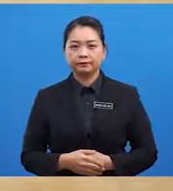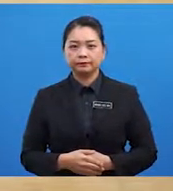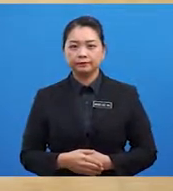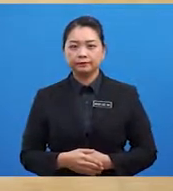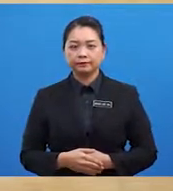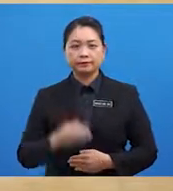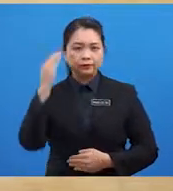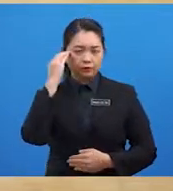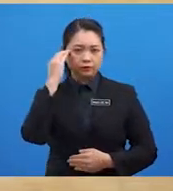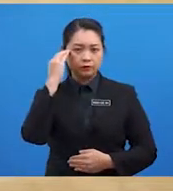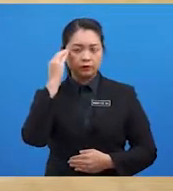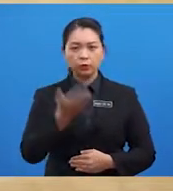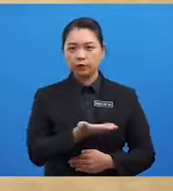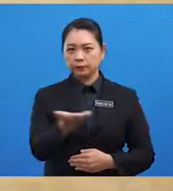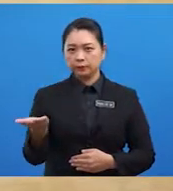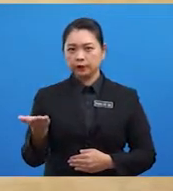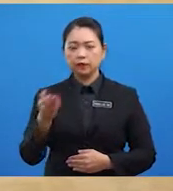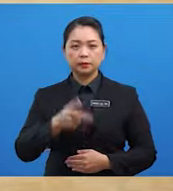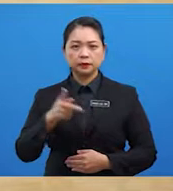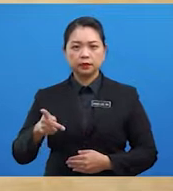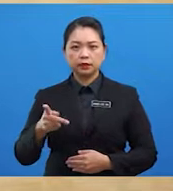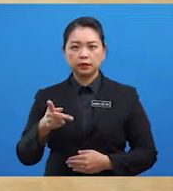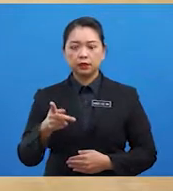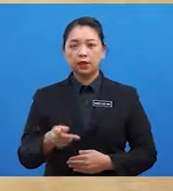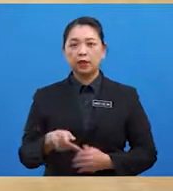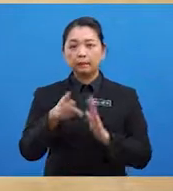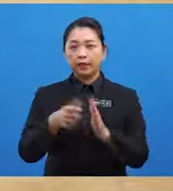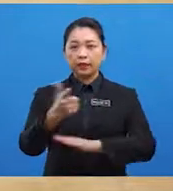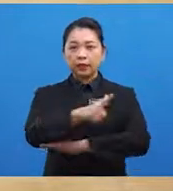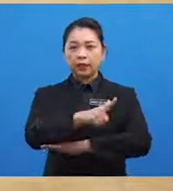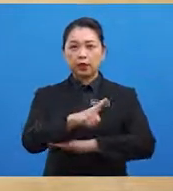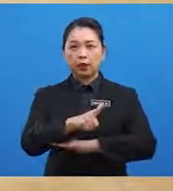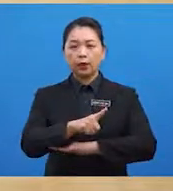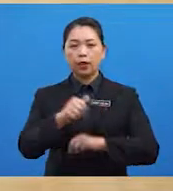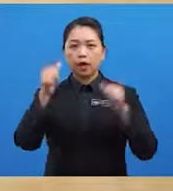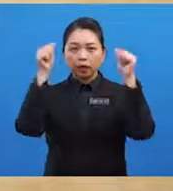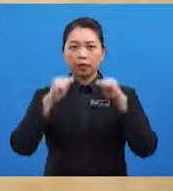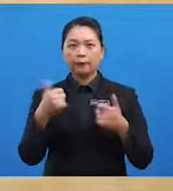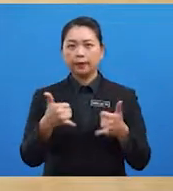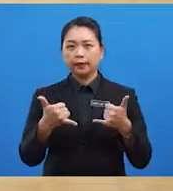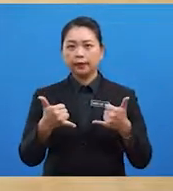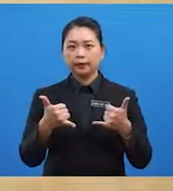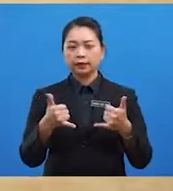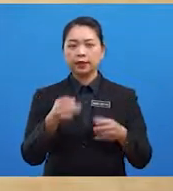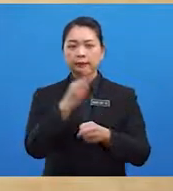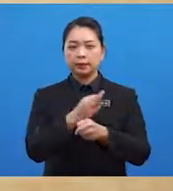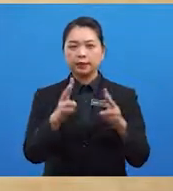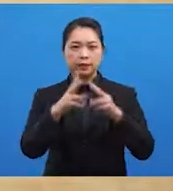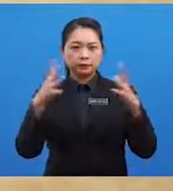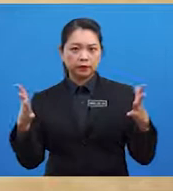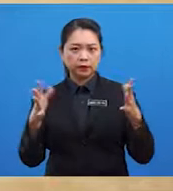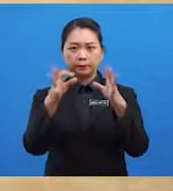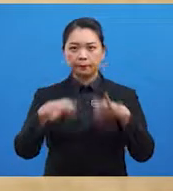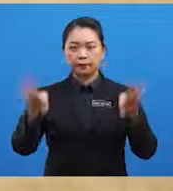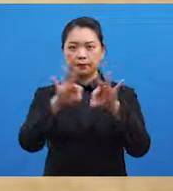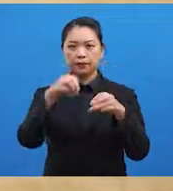Tahukah para pelajar, pelaut Arab juga memainkan peranan yang sangat besar dan penting